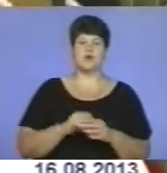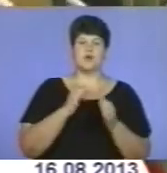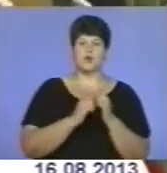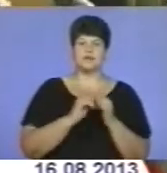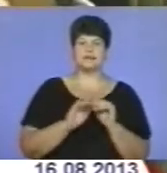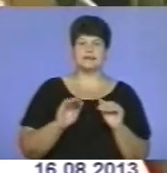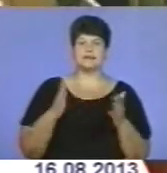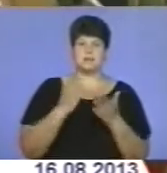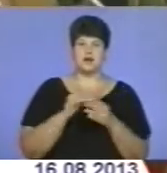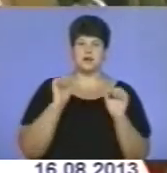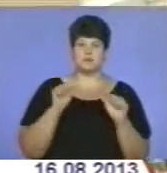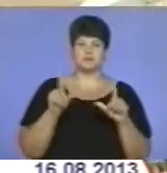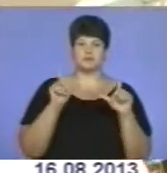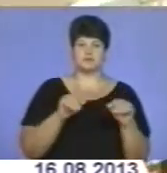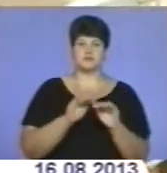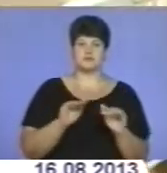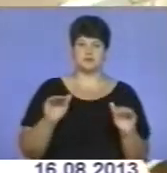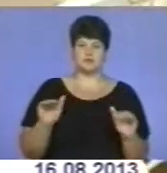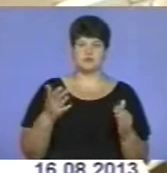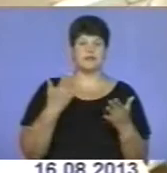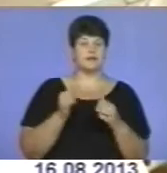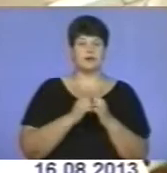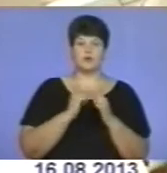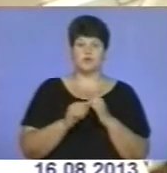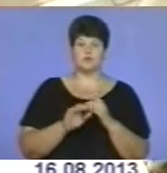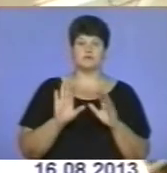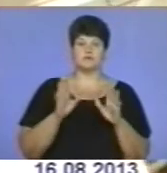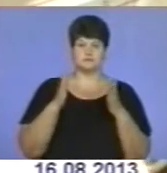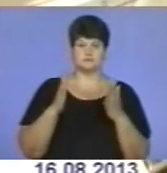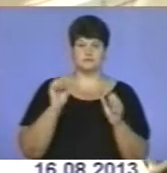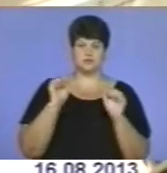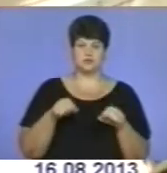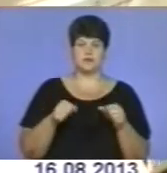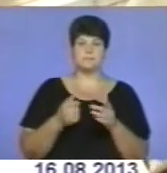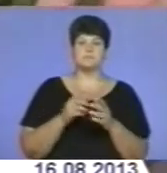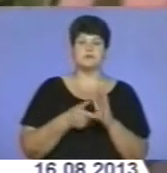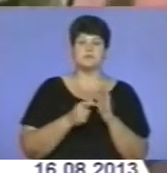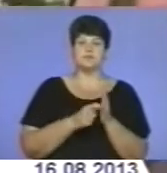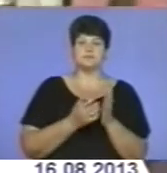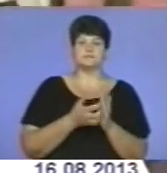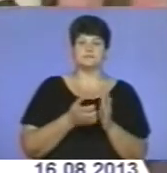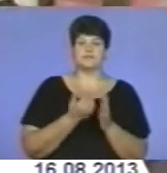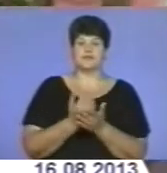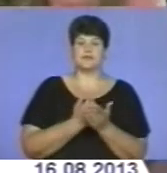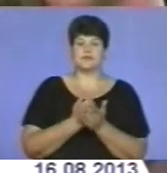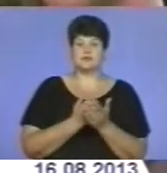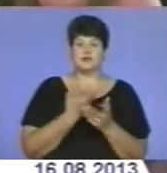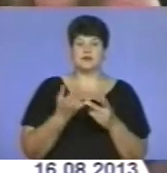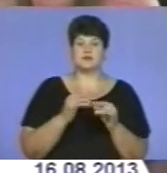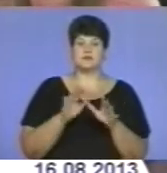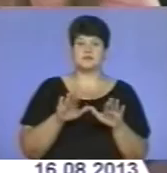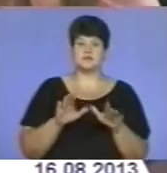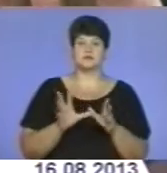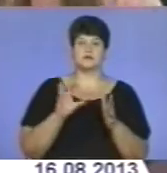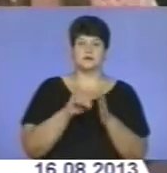дитина має право відвідувати дитячий садочок. Однак не кожній випадає така нагода. Приміщень бракує, місця бронюються від народження. Цю ситуацію